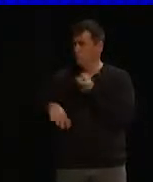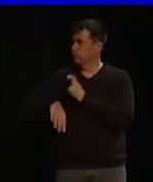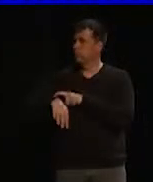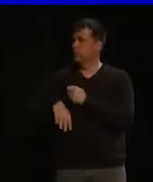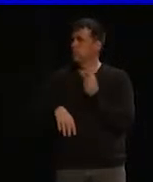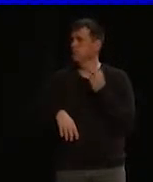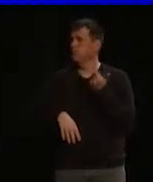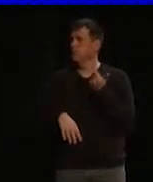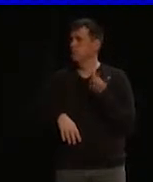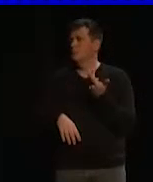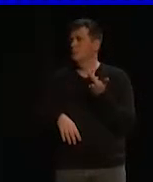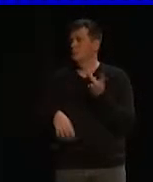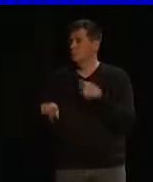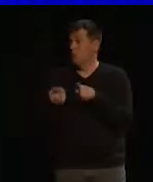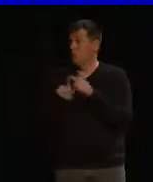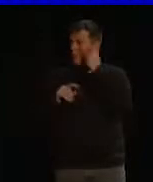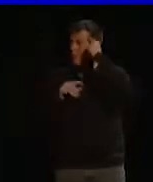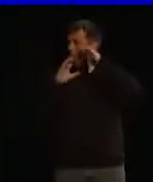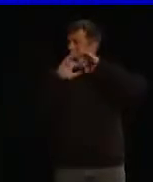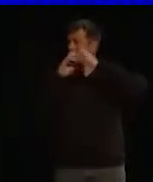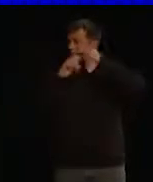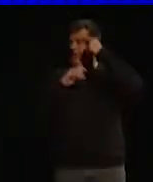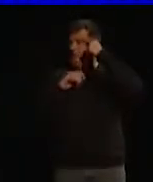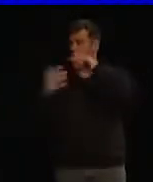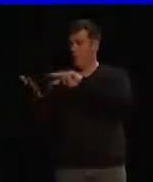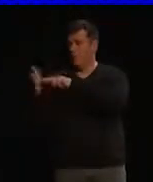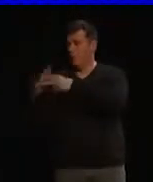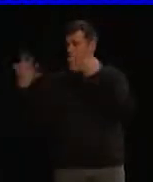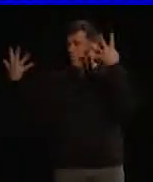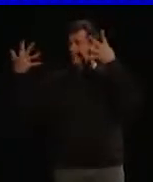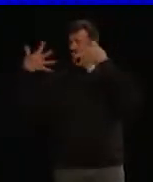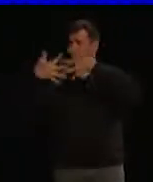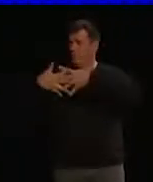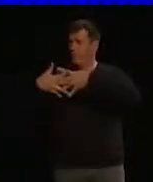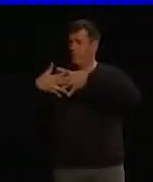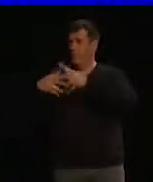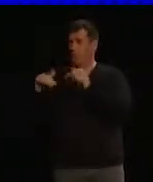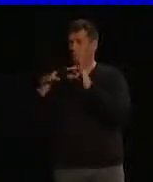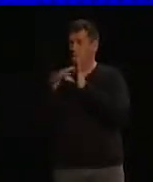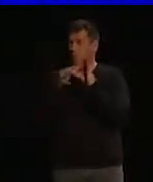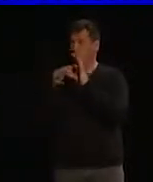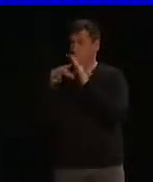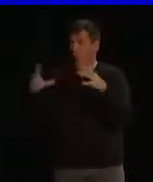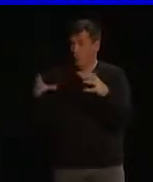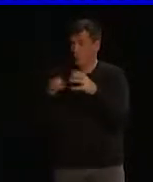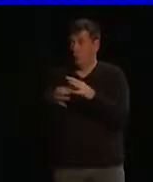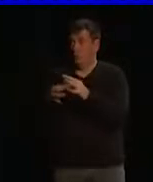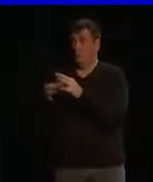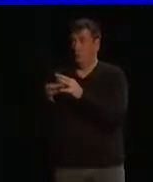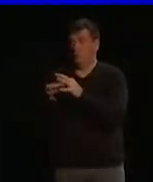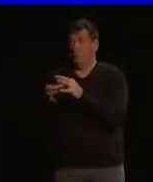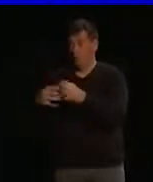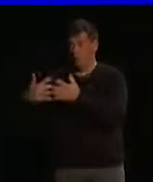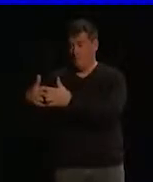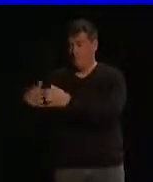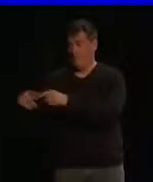instantanément. C'est comme si le cerveau ou la technologie étaient imbriqués, comme s'ils faisaient partie d'un tout. La machine